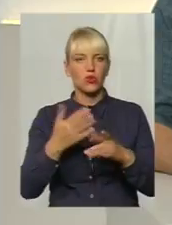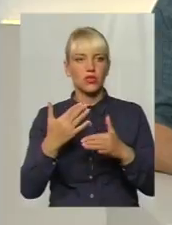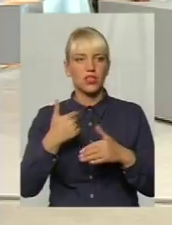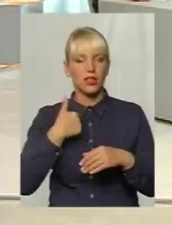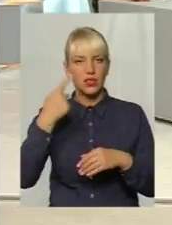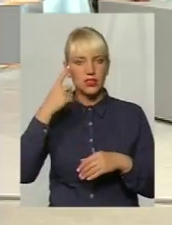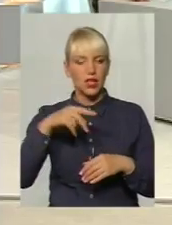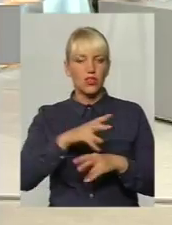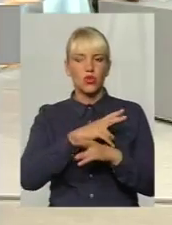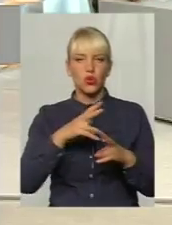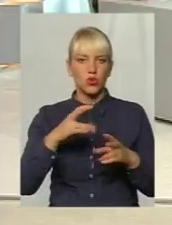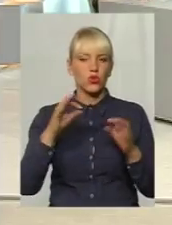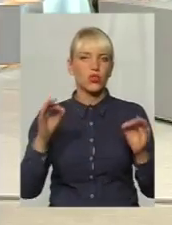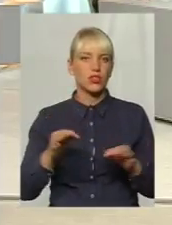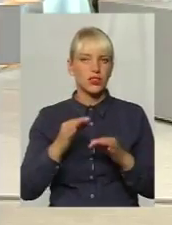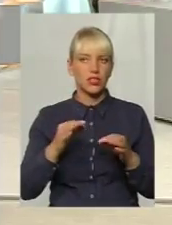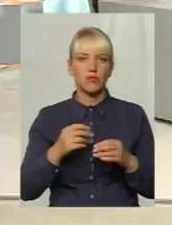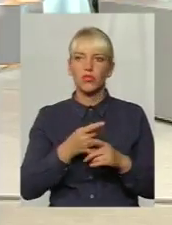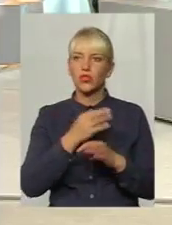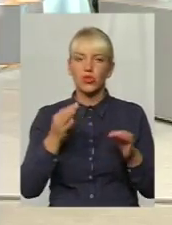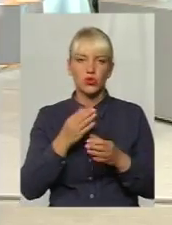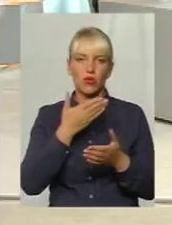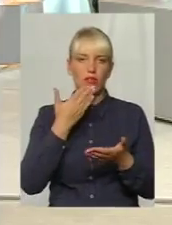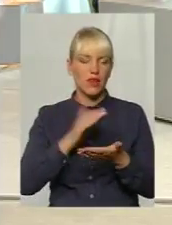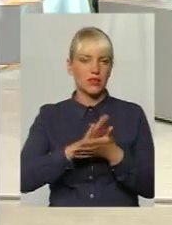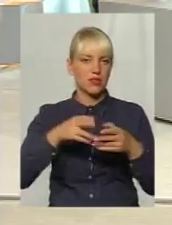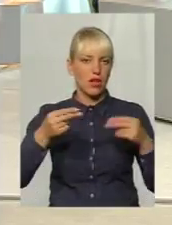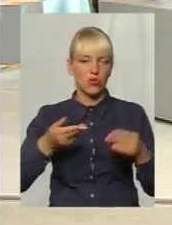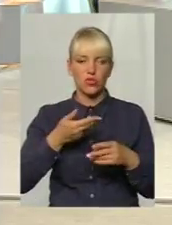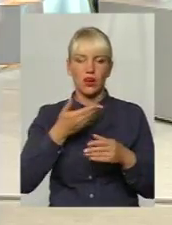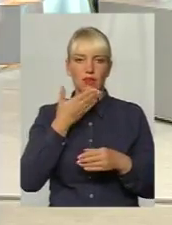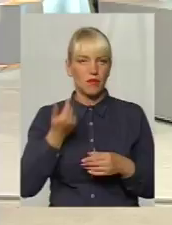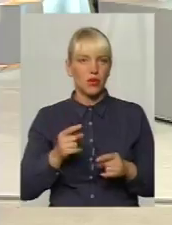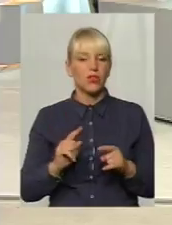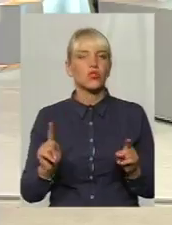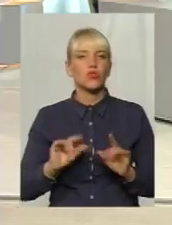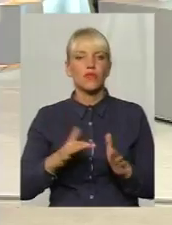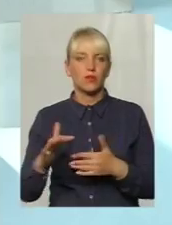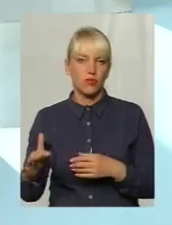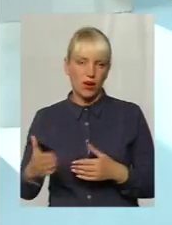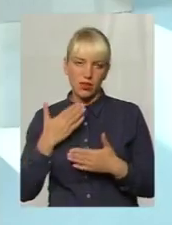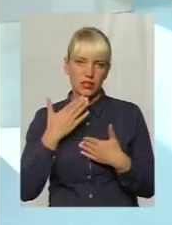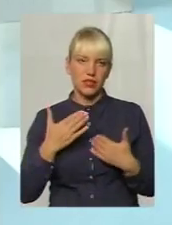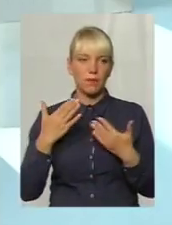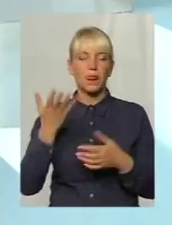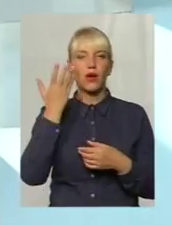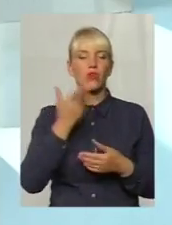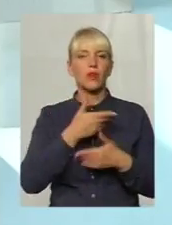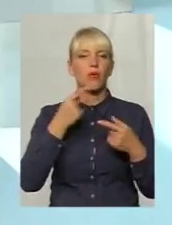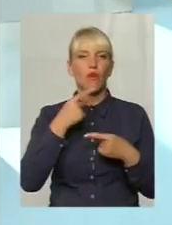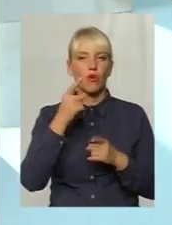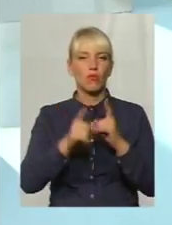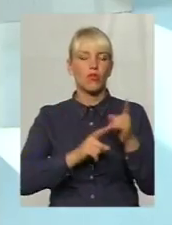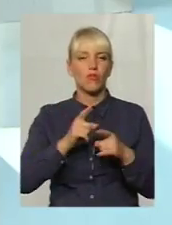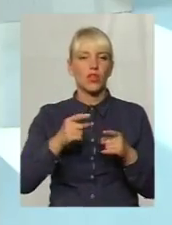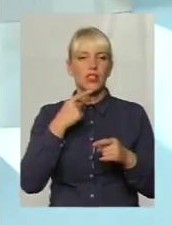ніхто не з ким нічого не заключає. Що взагалі відбувається, на вашу думку? Коли ми говоримо про реформи, це мова йде про зміни, зміни в